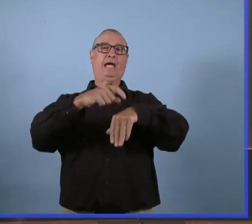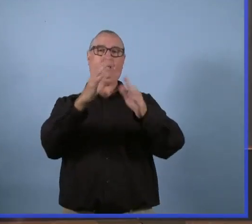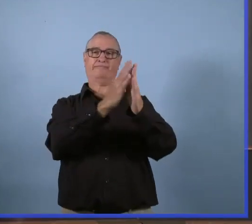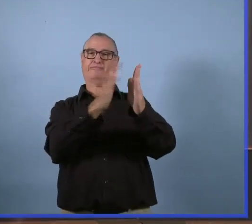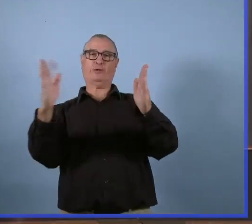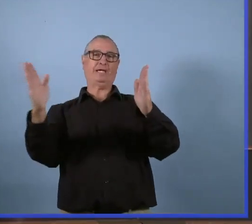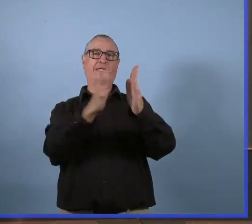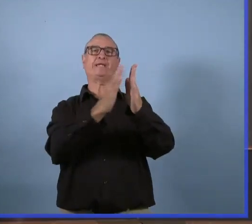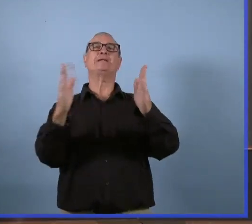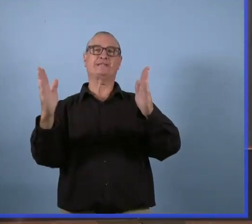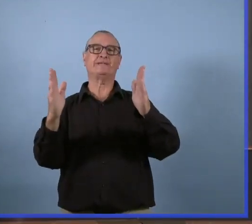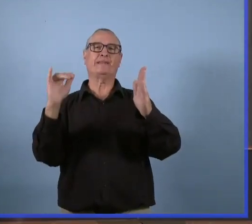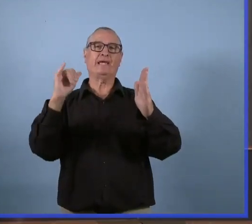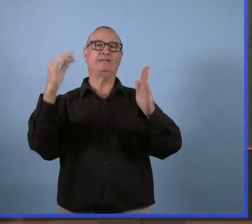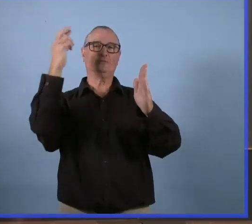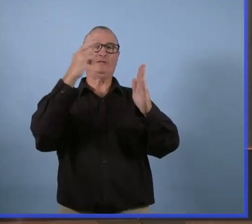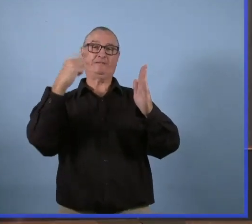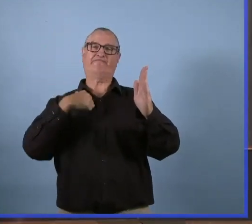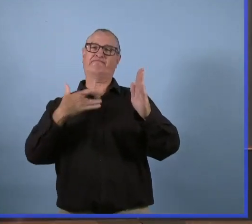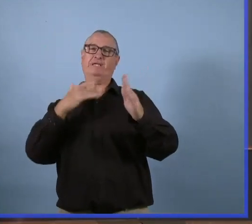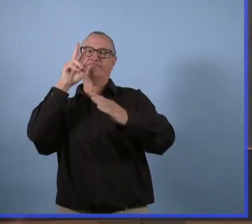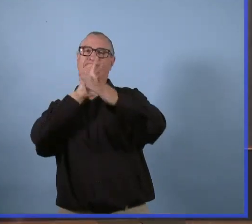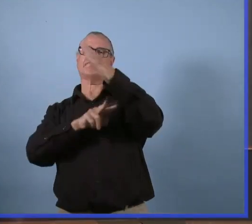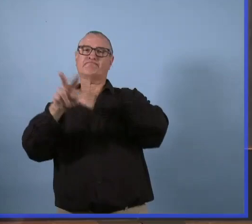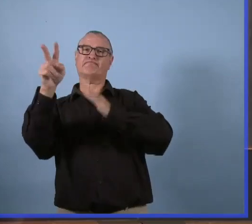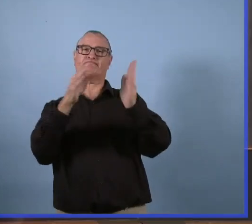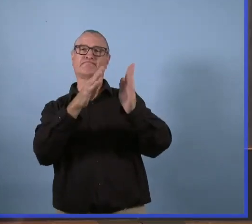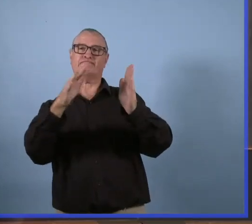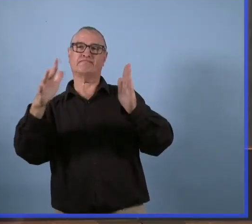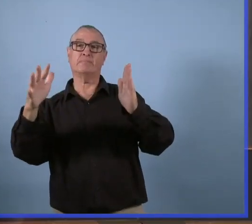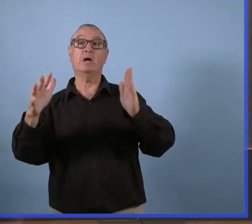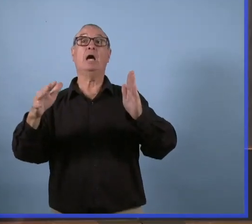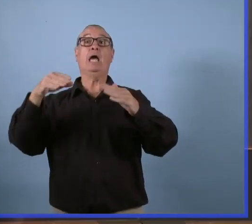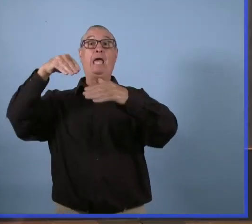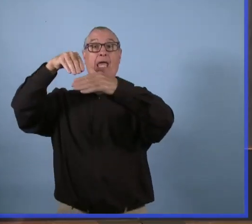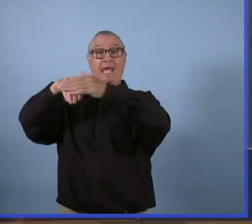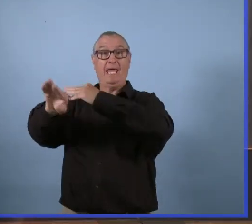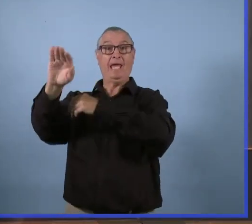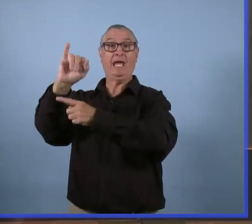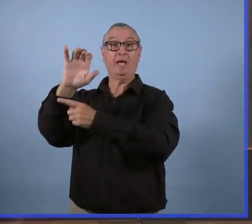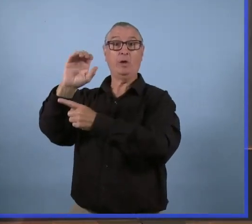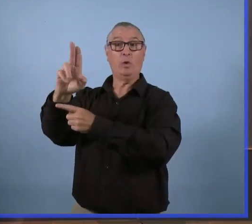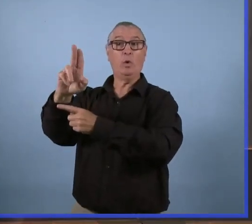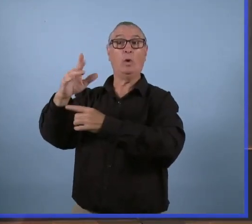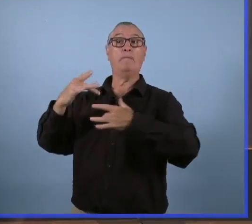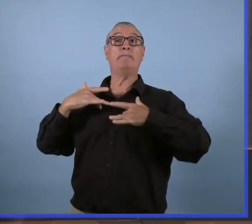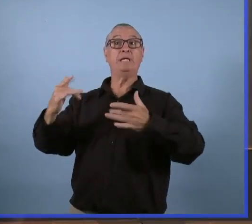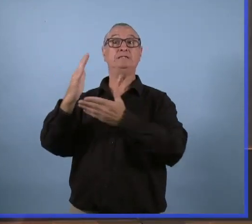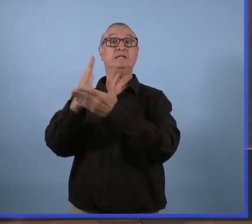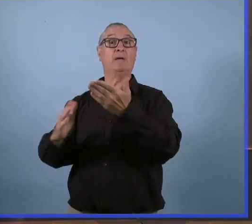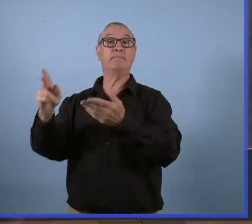augmenté, mais commencent à baisser. Mais ils ne baissent pas aussi vite que le nombre de cas. Quand une personne entre en soins intensifs,